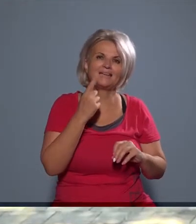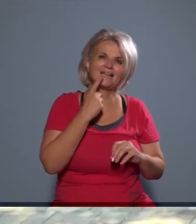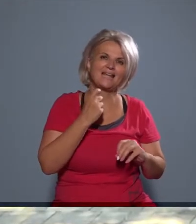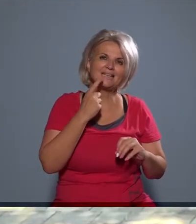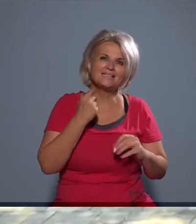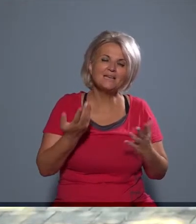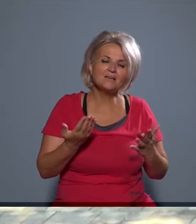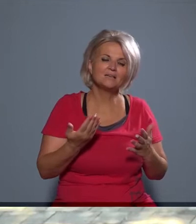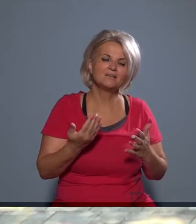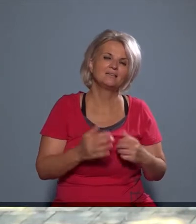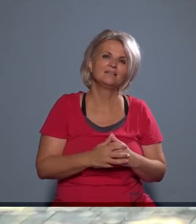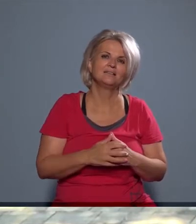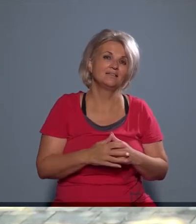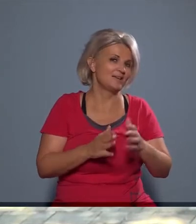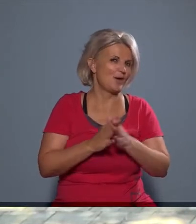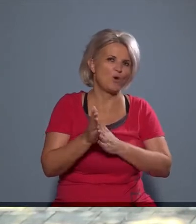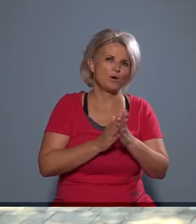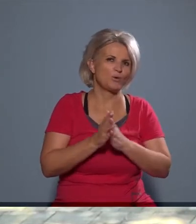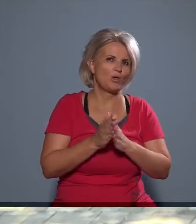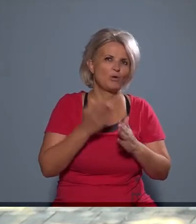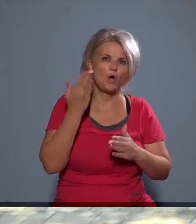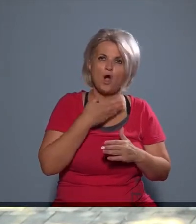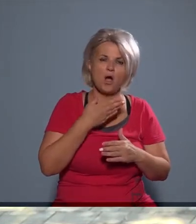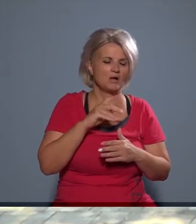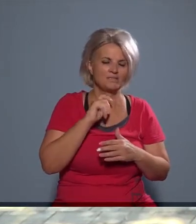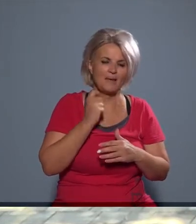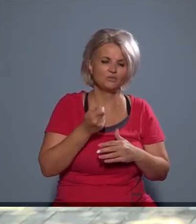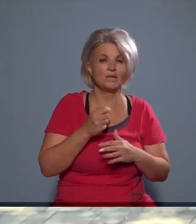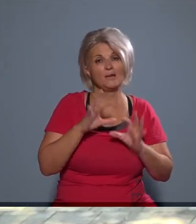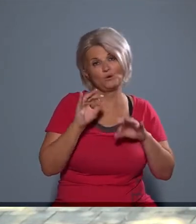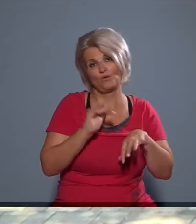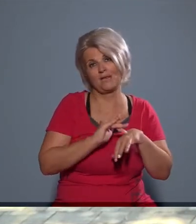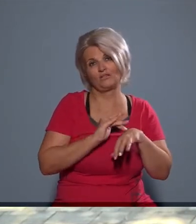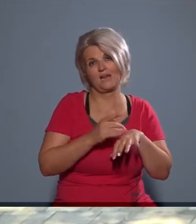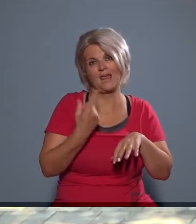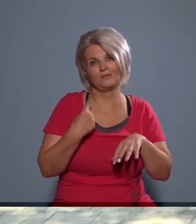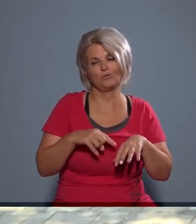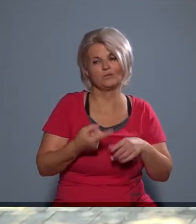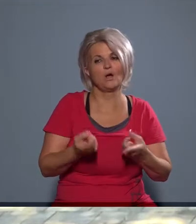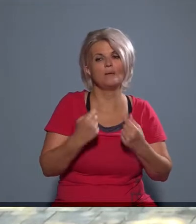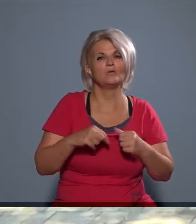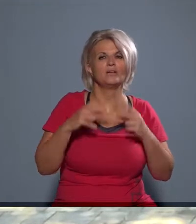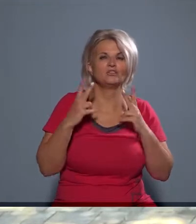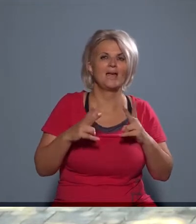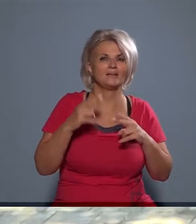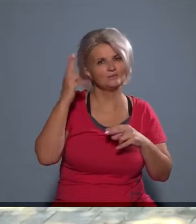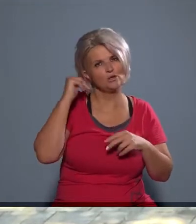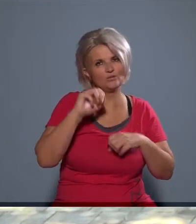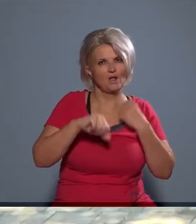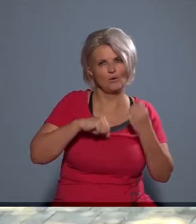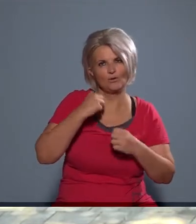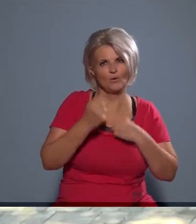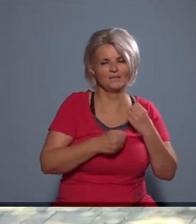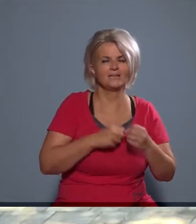és mindenkinek tetszik, akkor teljesen örülök neki. Hát, hogyha nem, akkor egy jó kis érlet volt. Igazából abból is sokat lehet